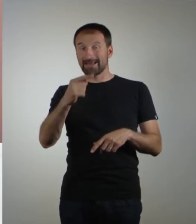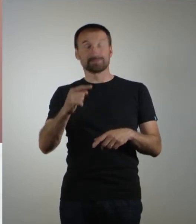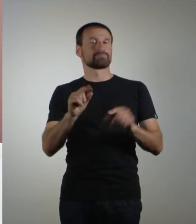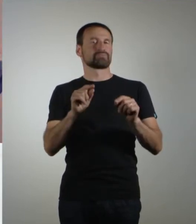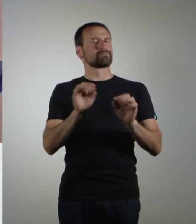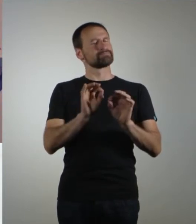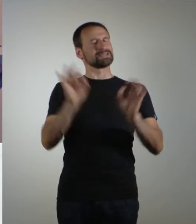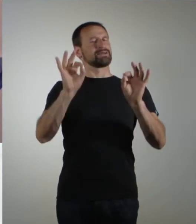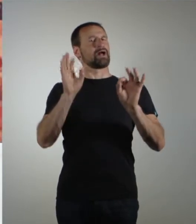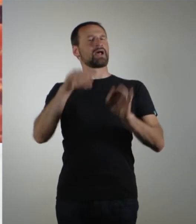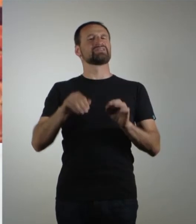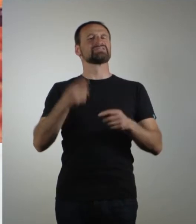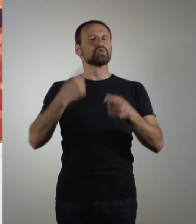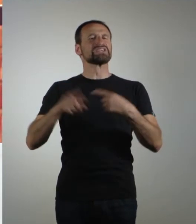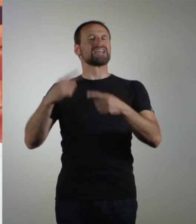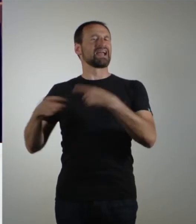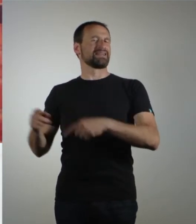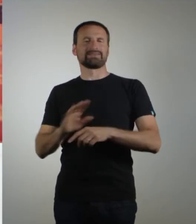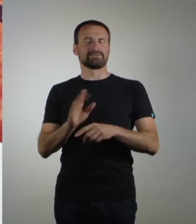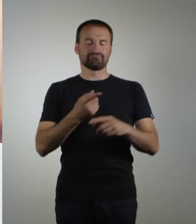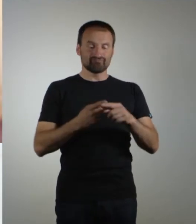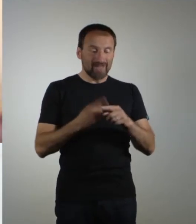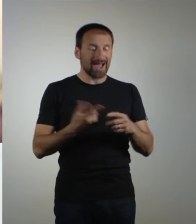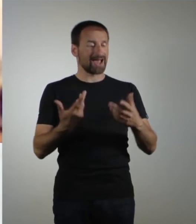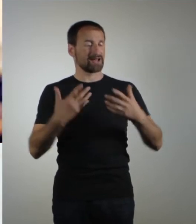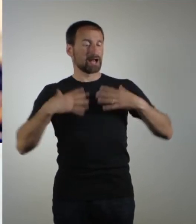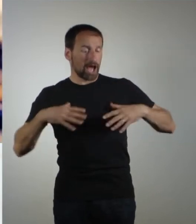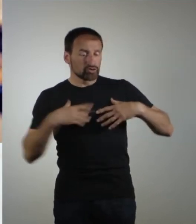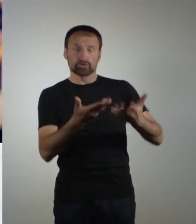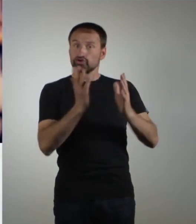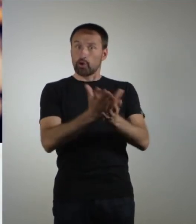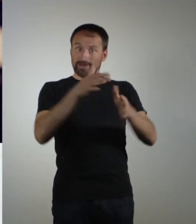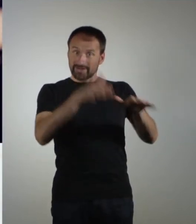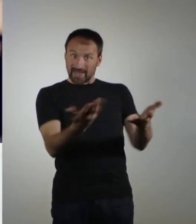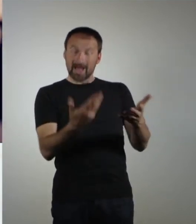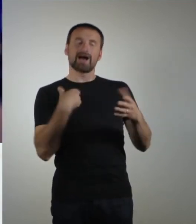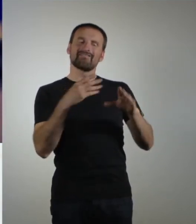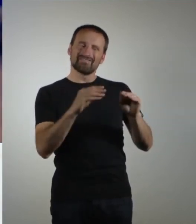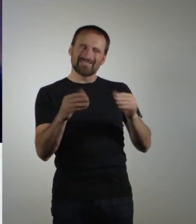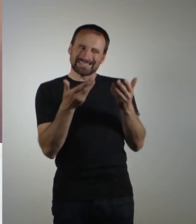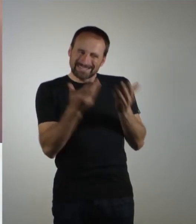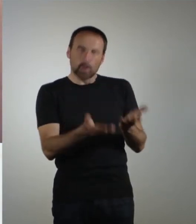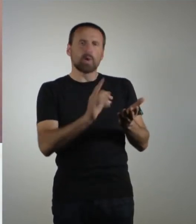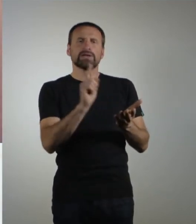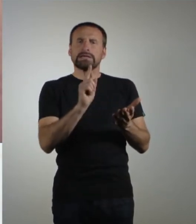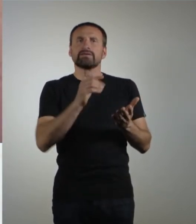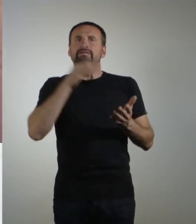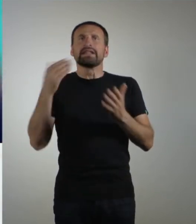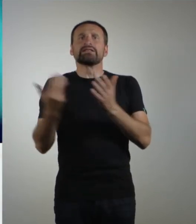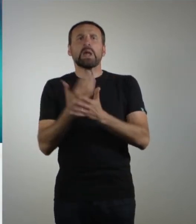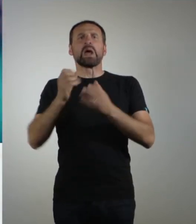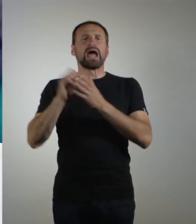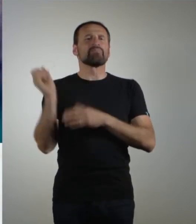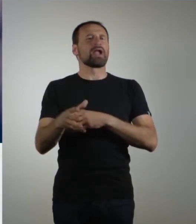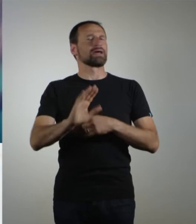wir einfach versuchen, Kleidungsstücke, die eben schon vorhanden sind oder Teile, die schon vorhanden sind, so zu verwenden, dass auch so wenig neuer Abfall wie möglich entsteht.